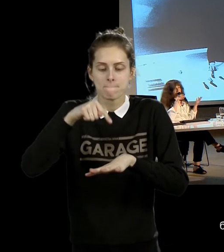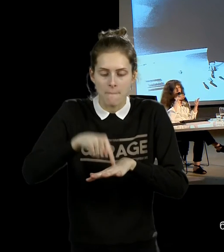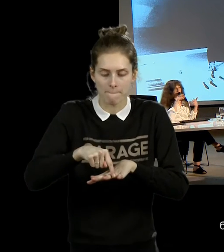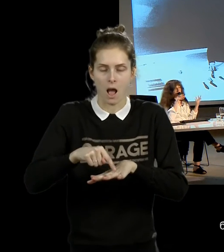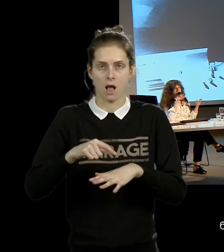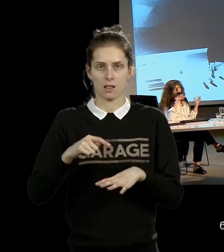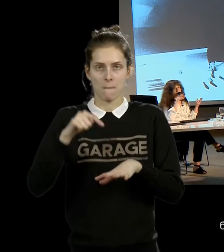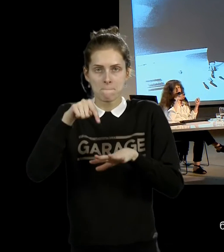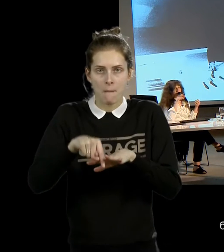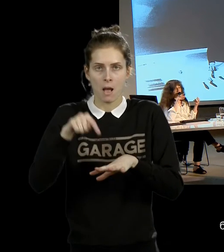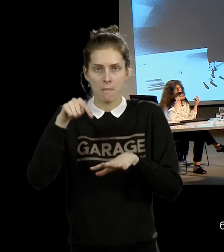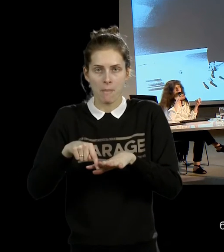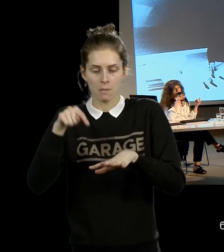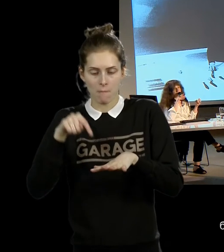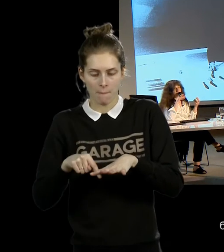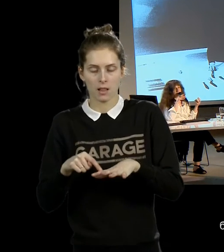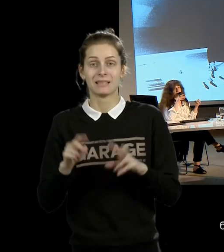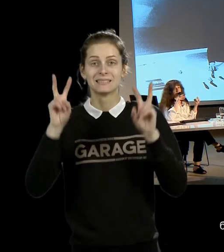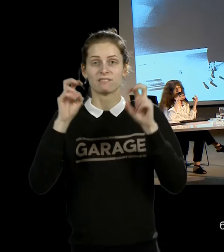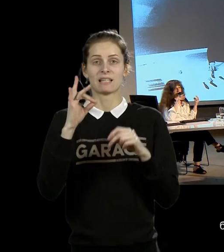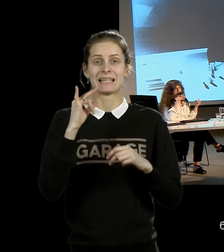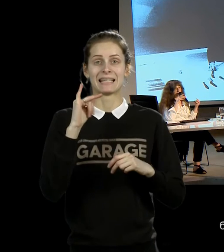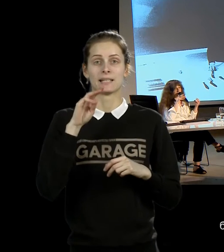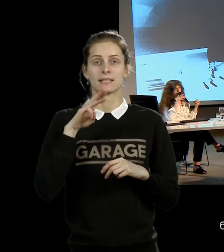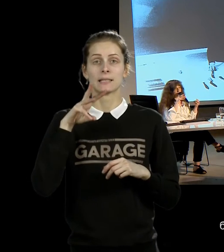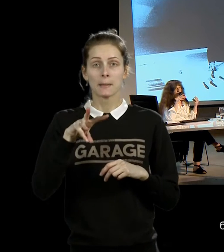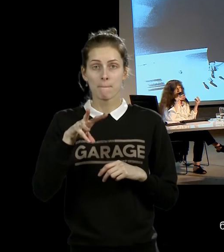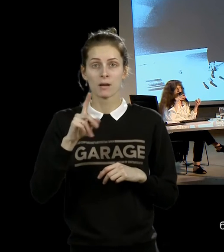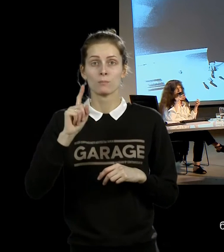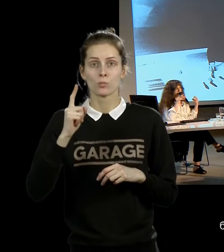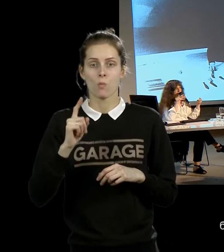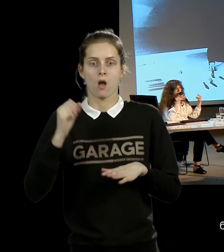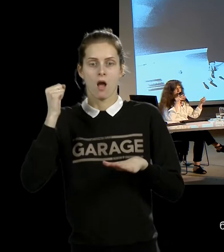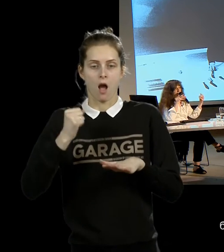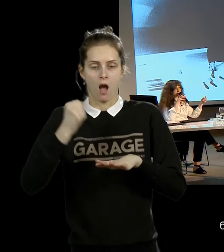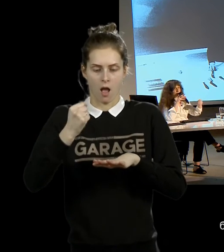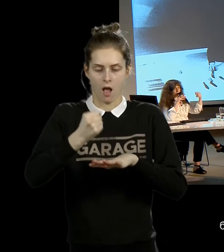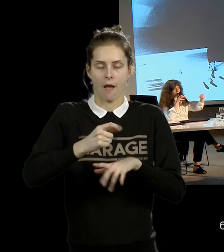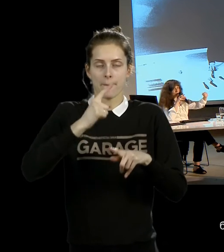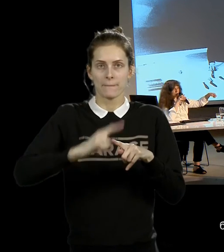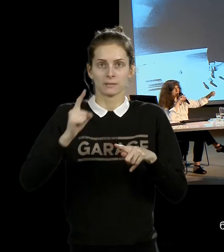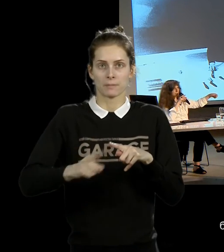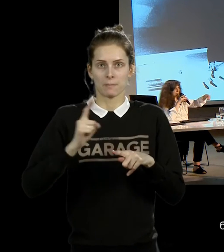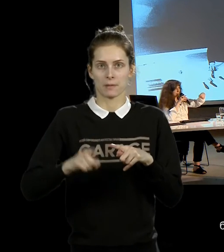Поэтому название серии «ритм» ритм постоянно убыстряется, и чем быстрее ритм,